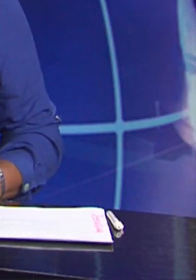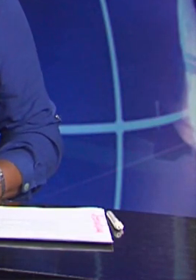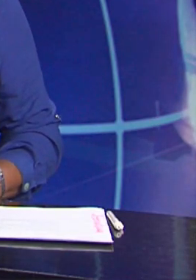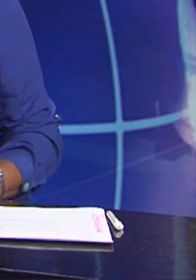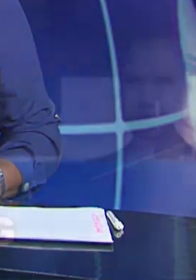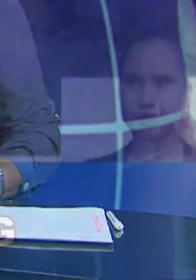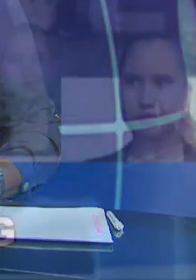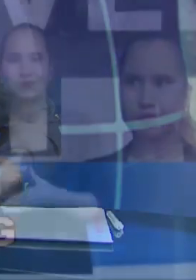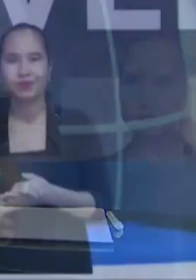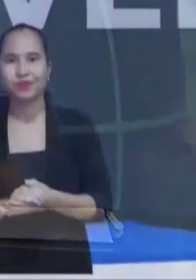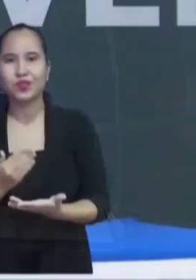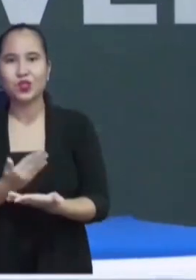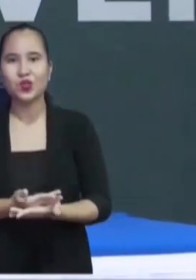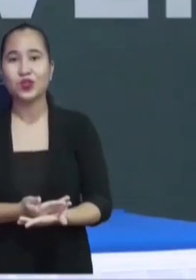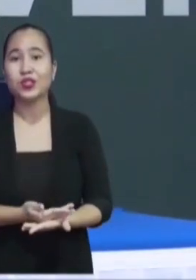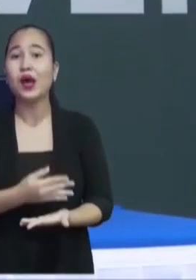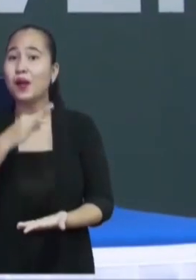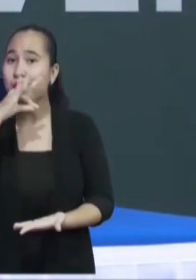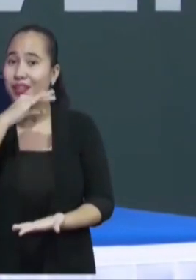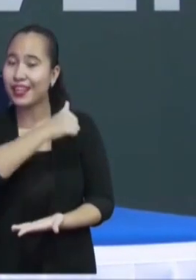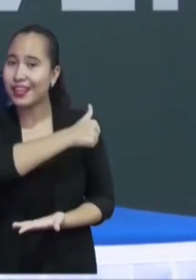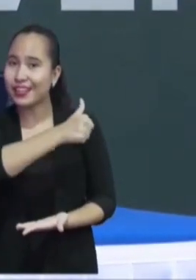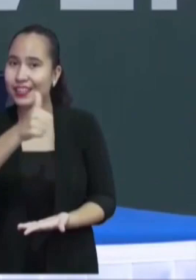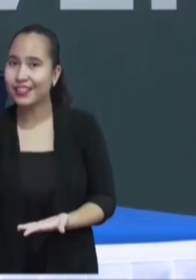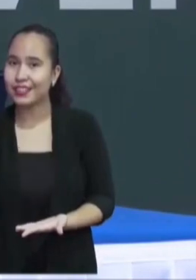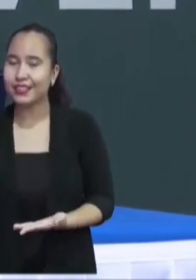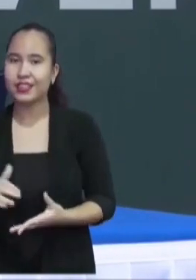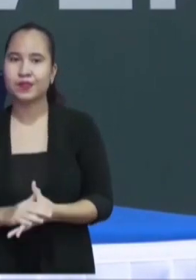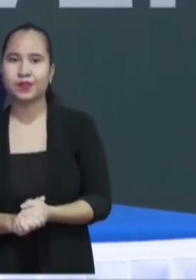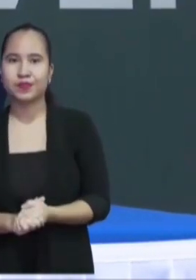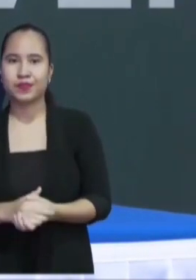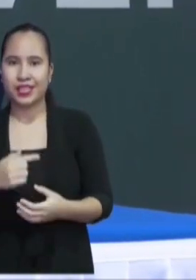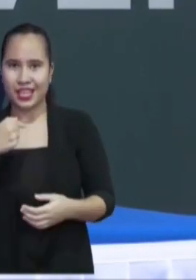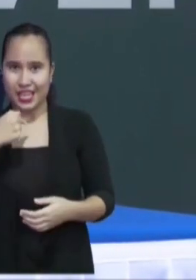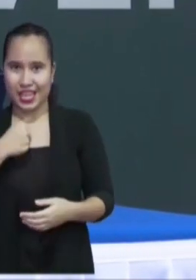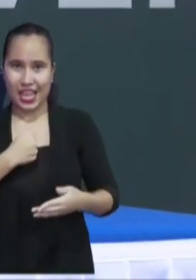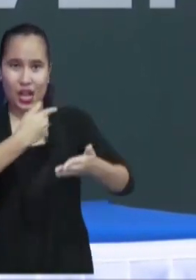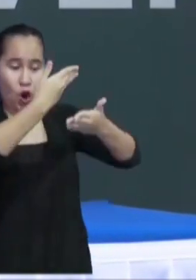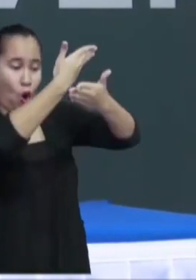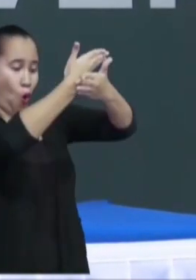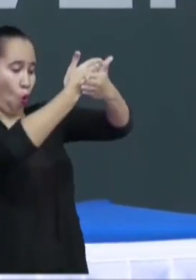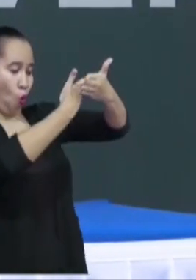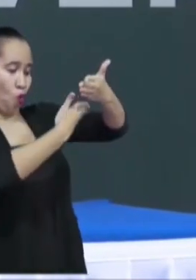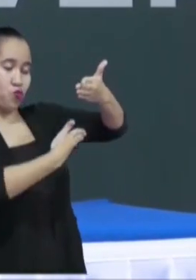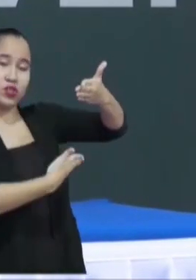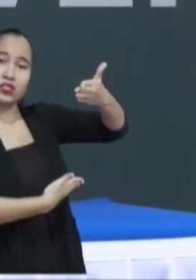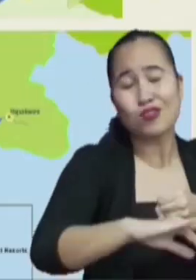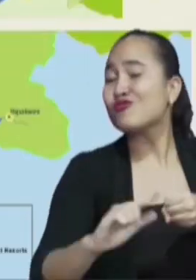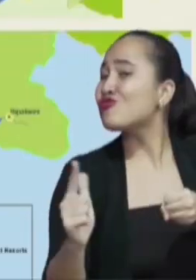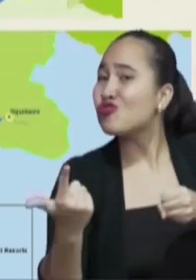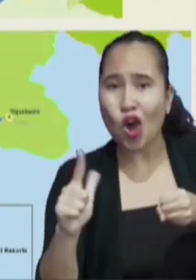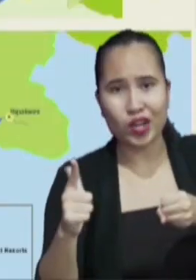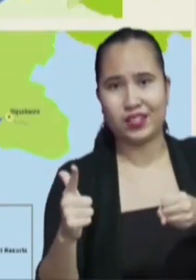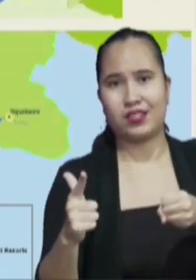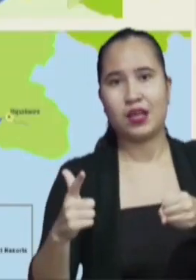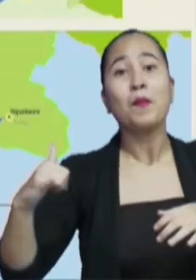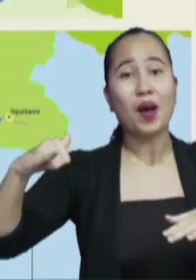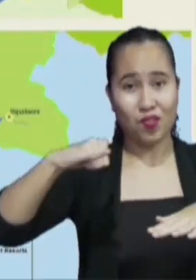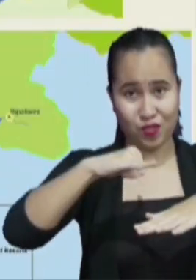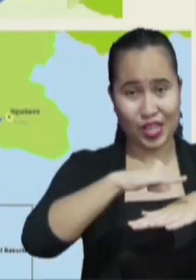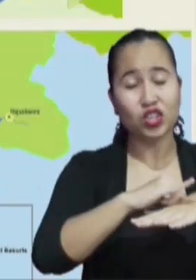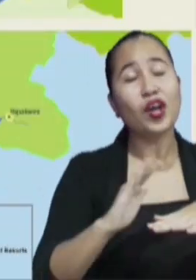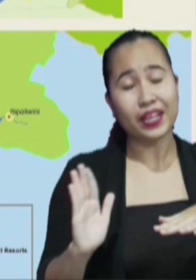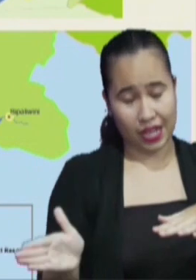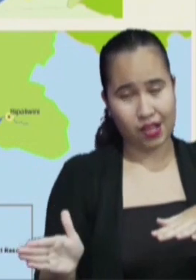Suriname. Vanuit de verschillende poliklinieken van de medische zending worden gezondheidswerkers ingezet om deze